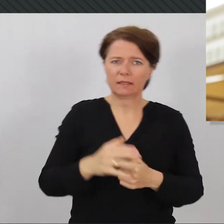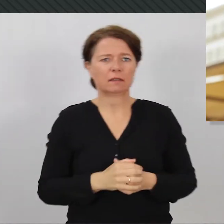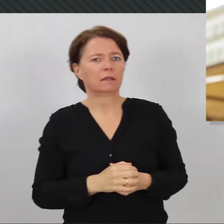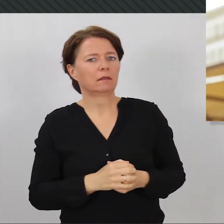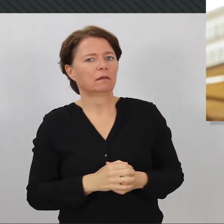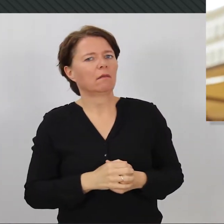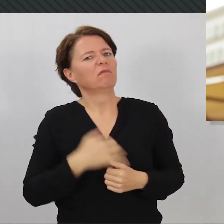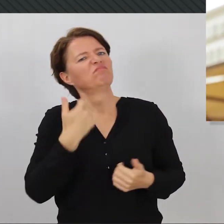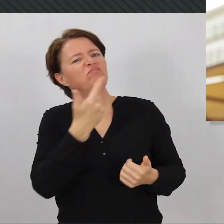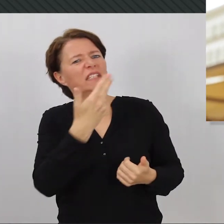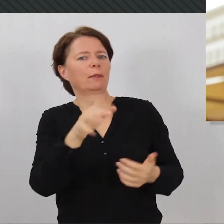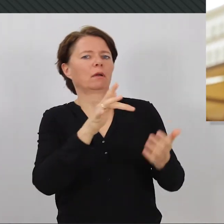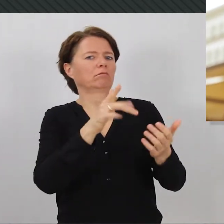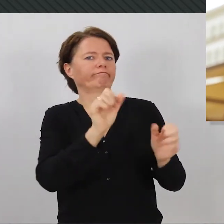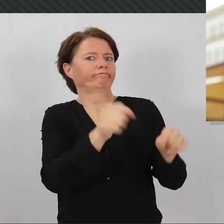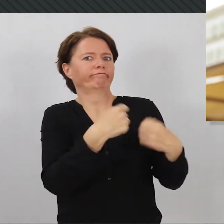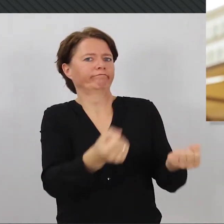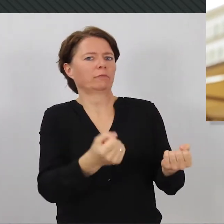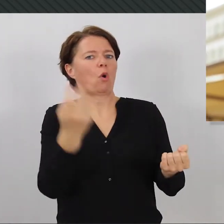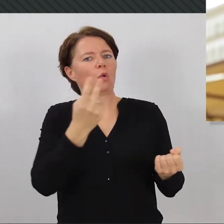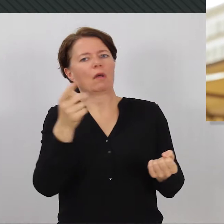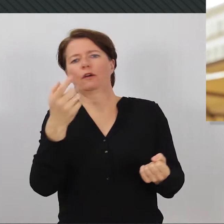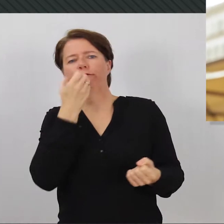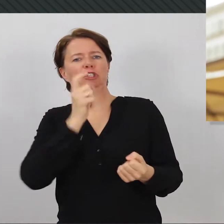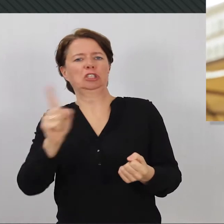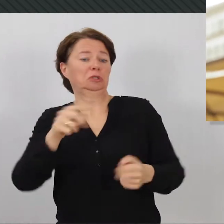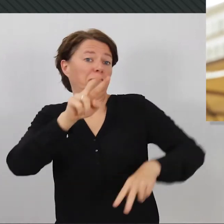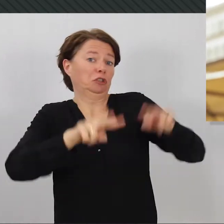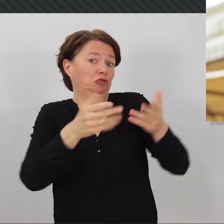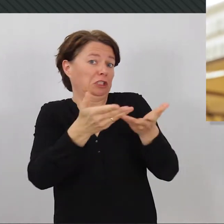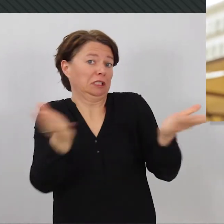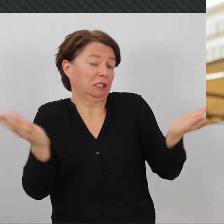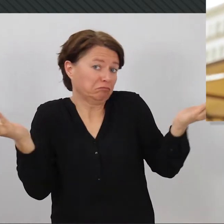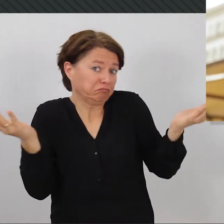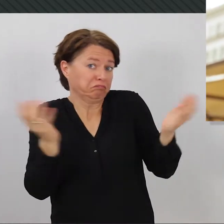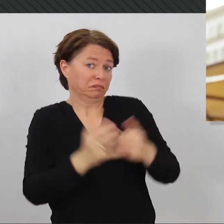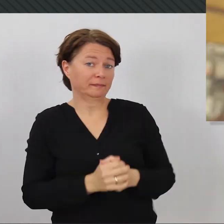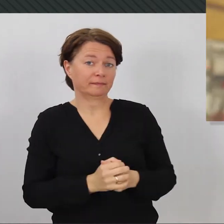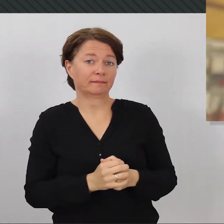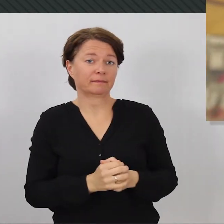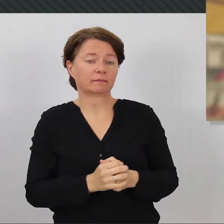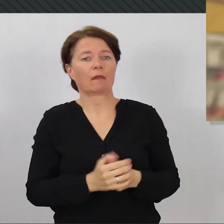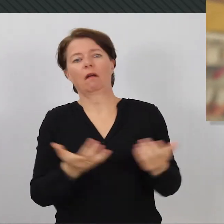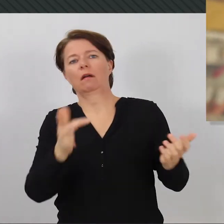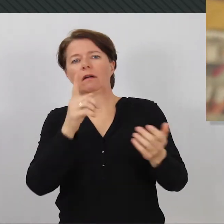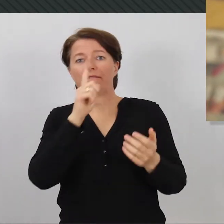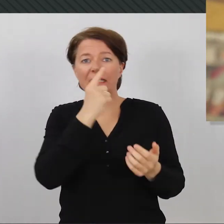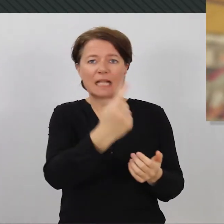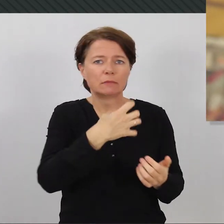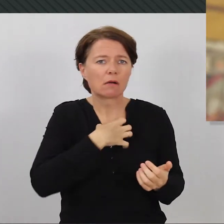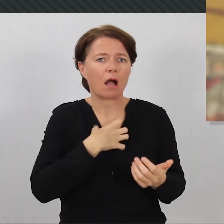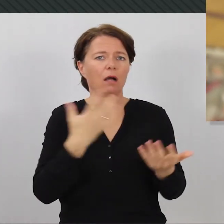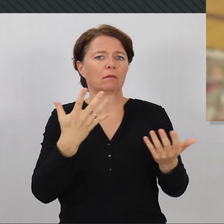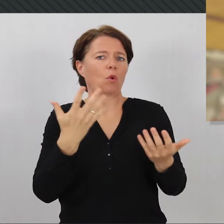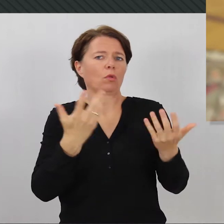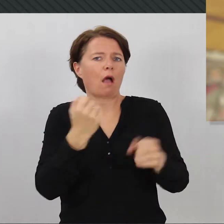können nicht mehr und andere wollen nicht. Ganz verschieden. Wenn sie krank sind, so und dran